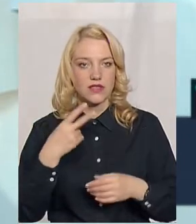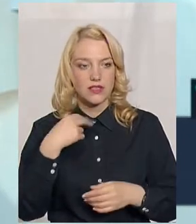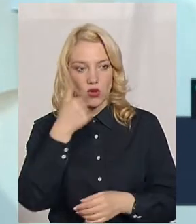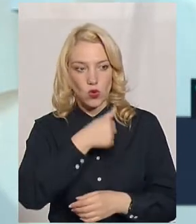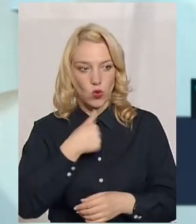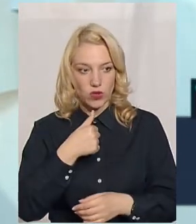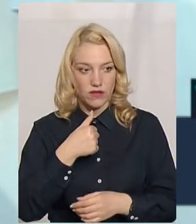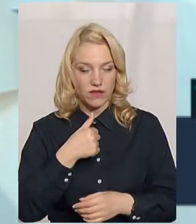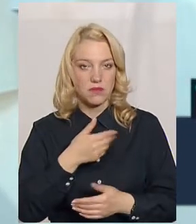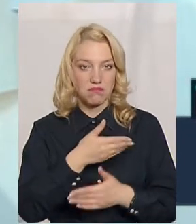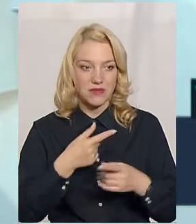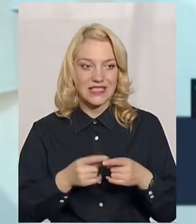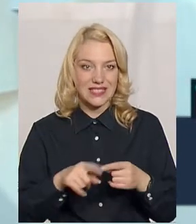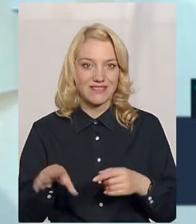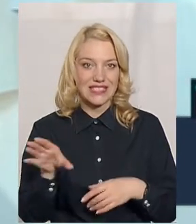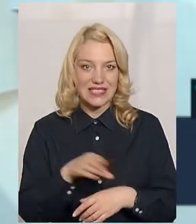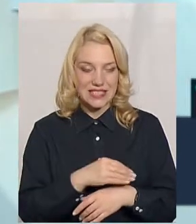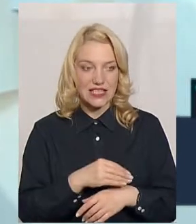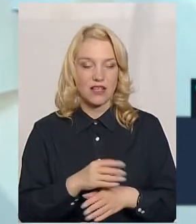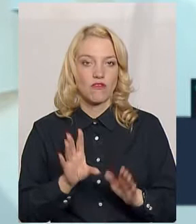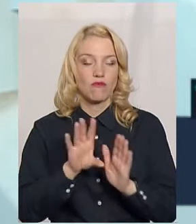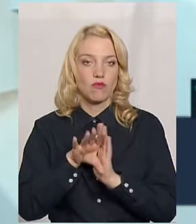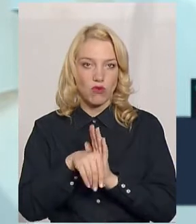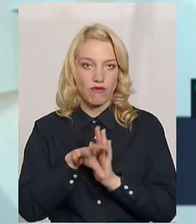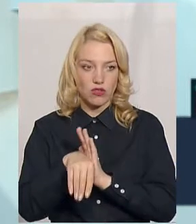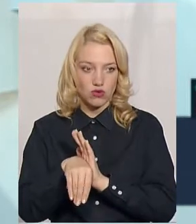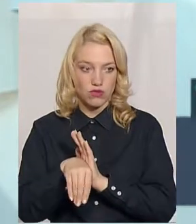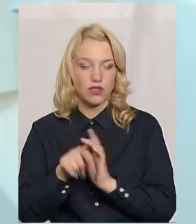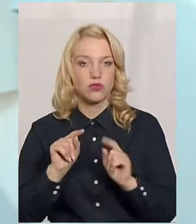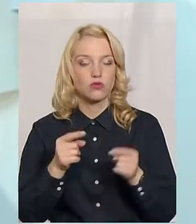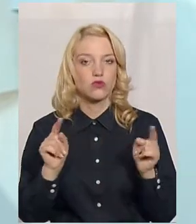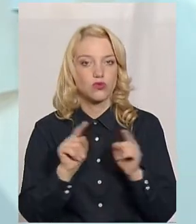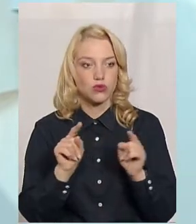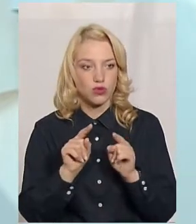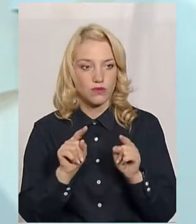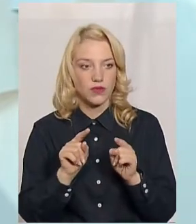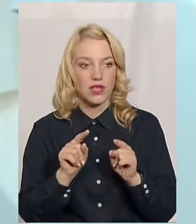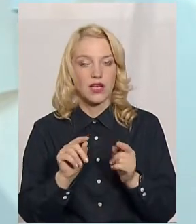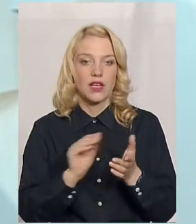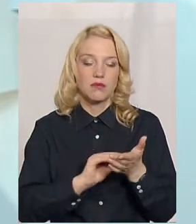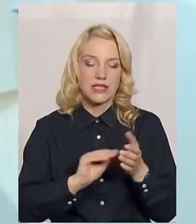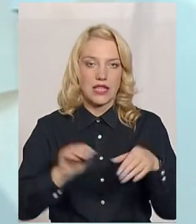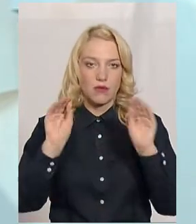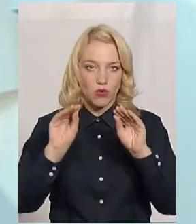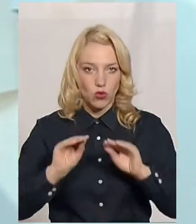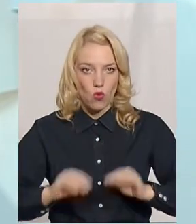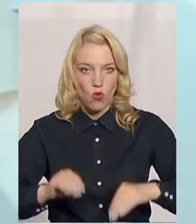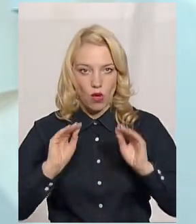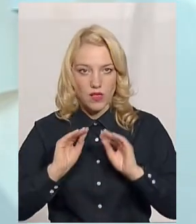років. Ми все це впроваджували, тому що писали протоколи,